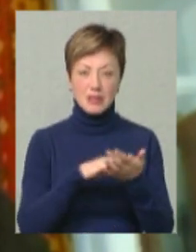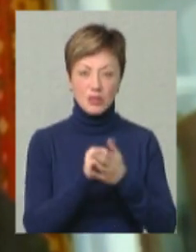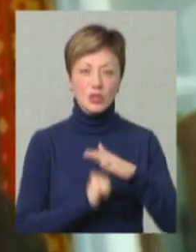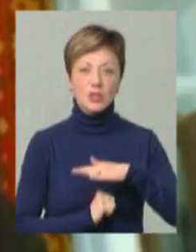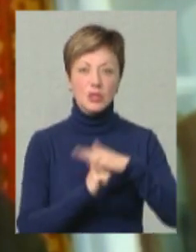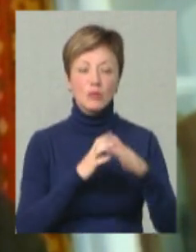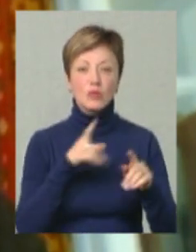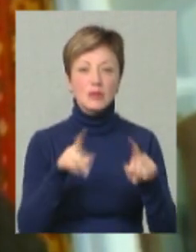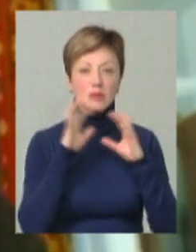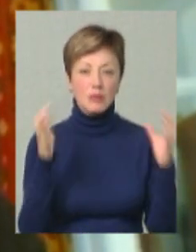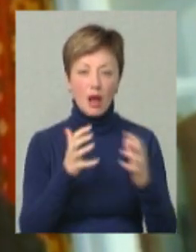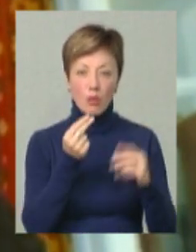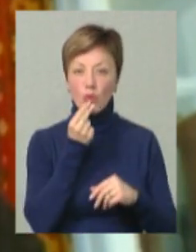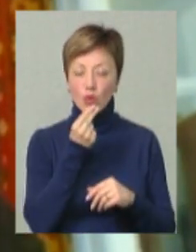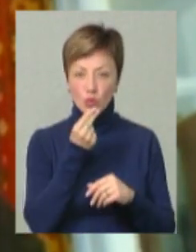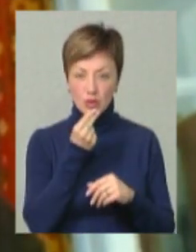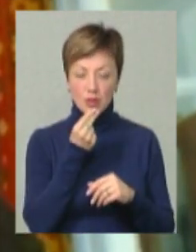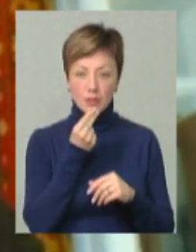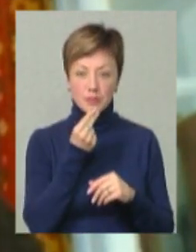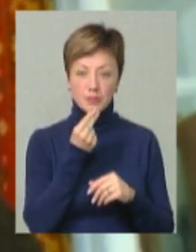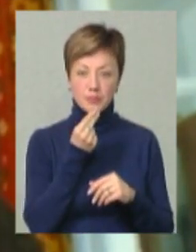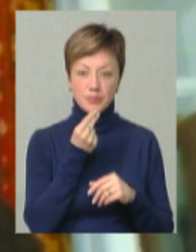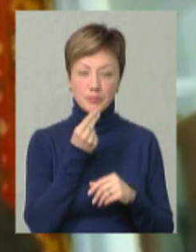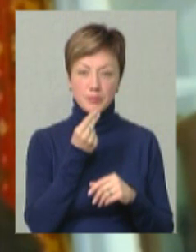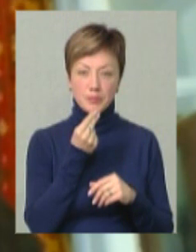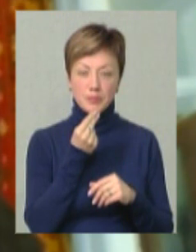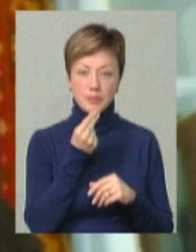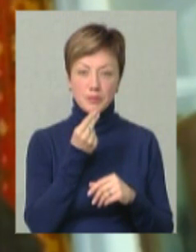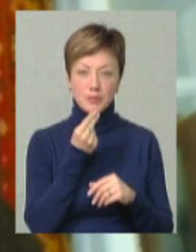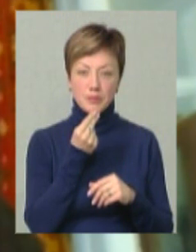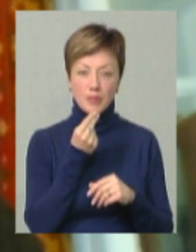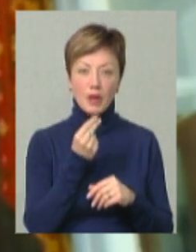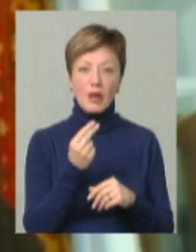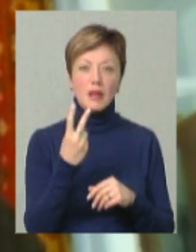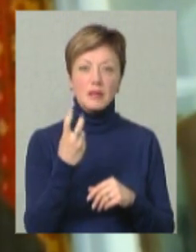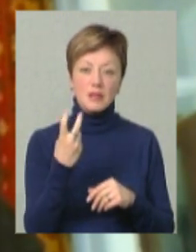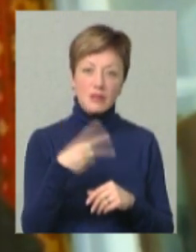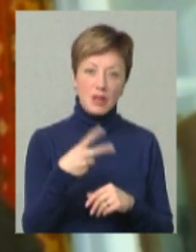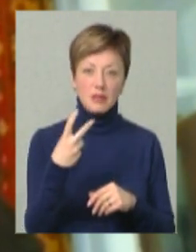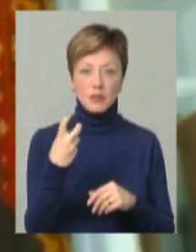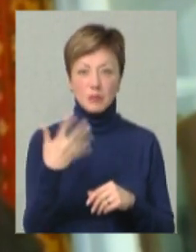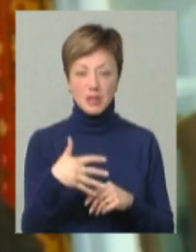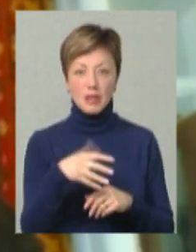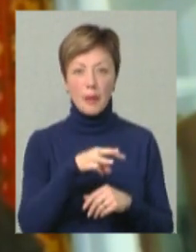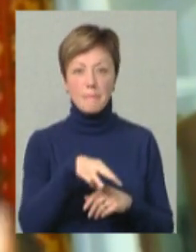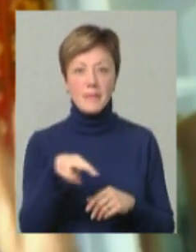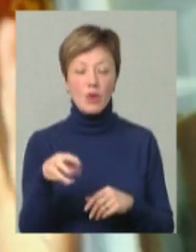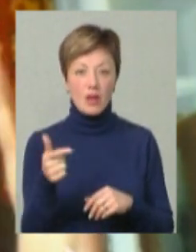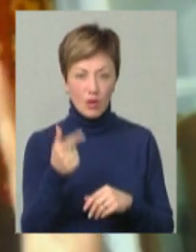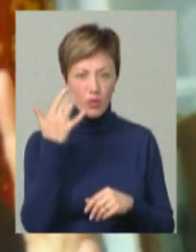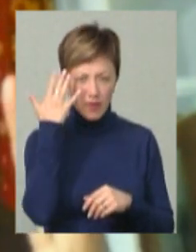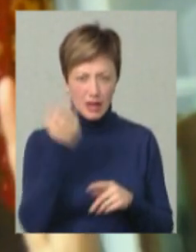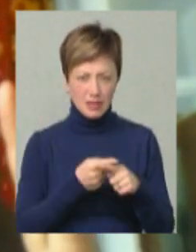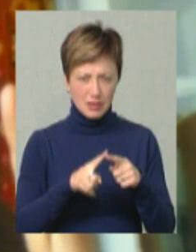яких зберігалося продукції, харчових продуктів, на 220-250 мільйонів гривень. Ви